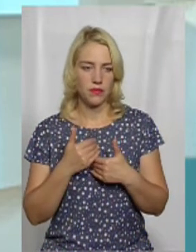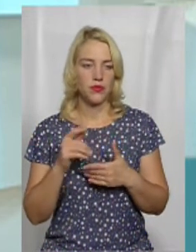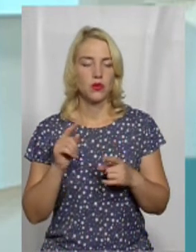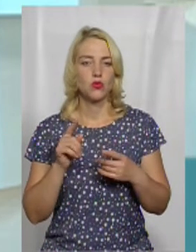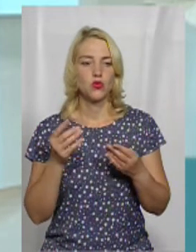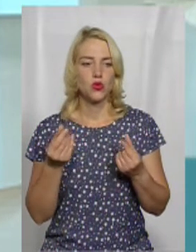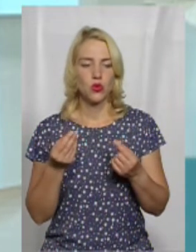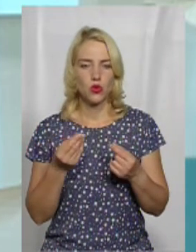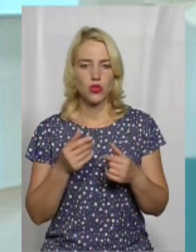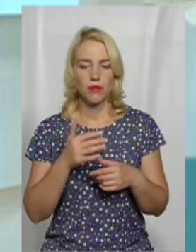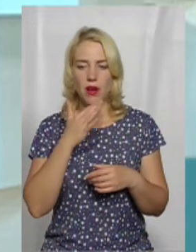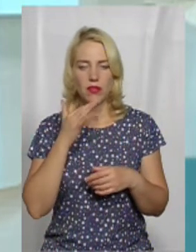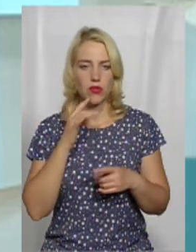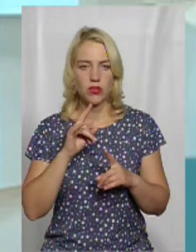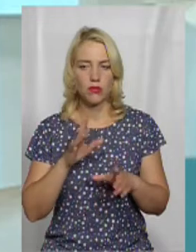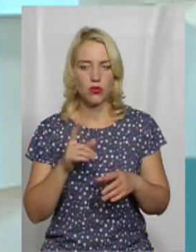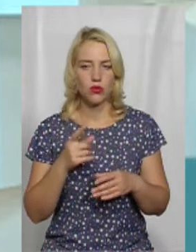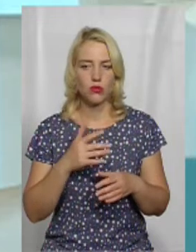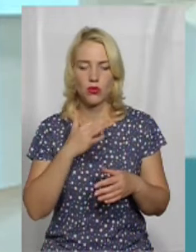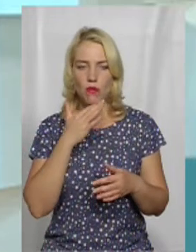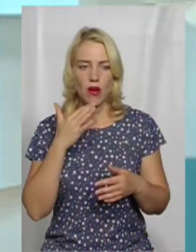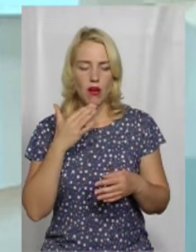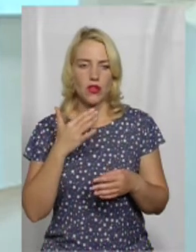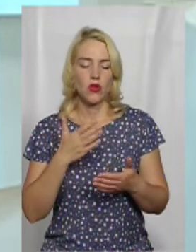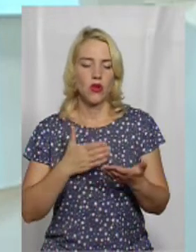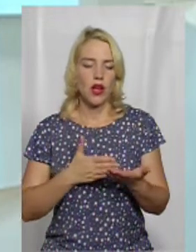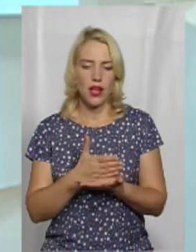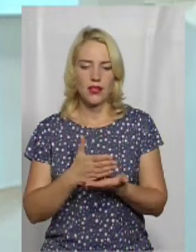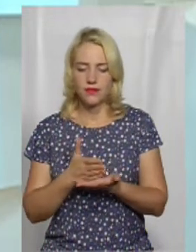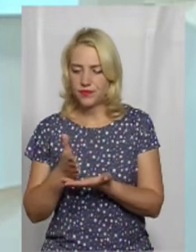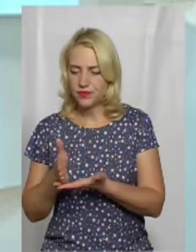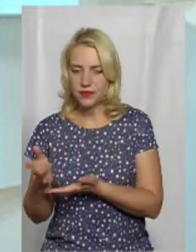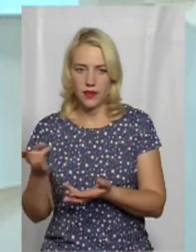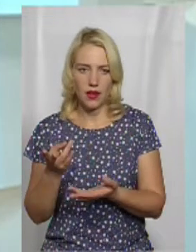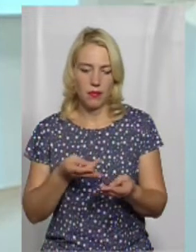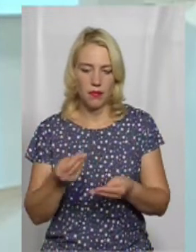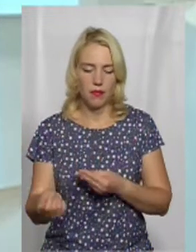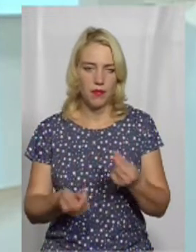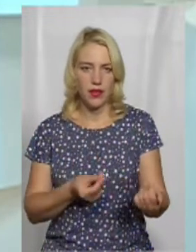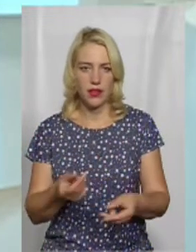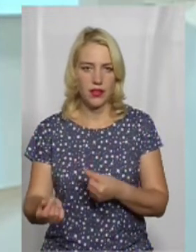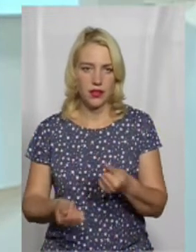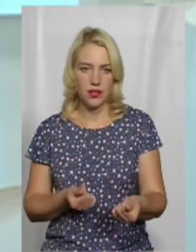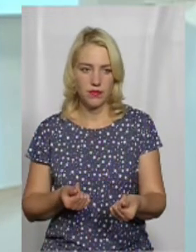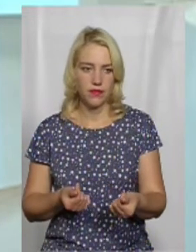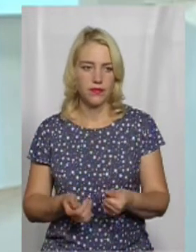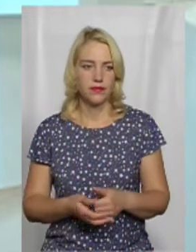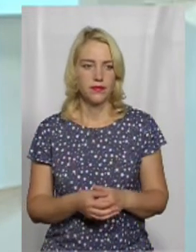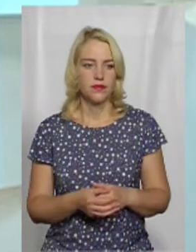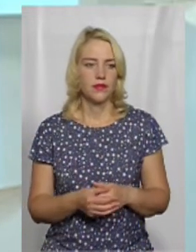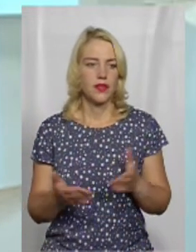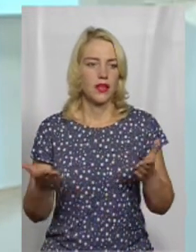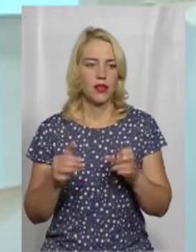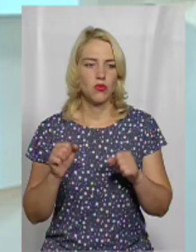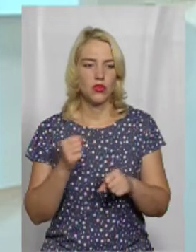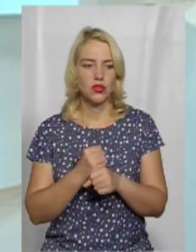грошей явно не буде за багато, бо аспектів дуже багато, за які можна платити, за які потрібно платити, і які